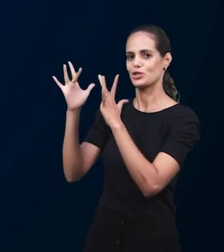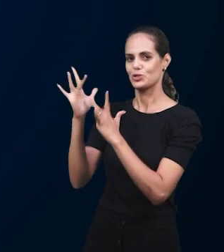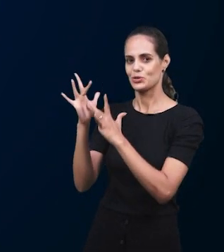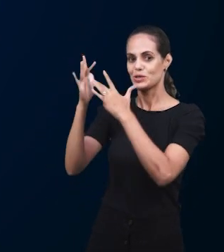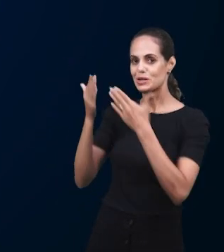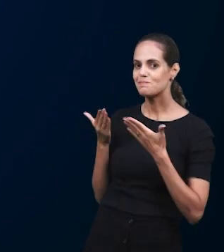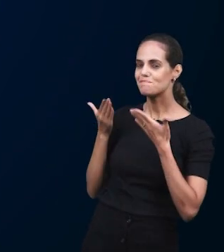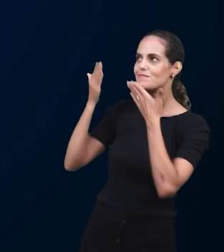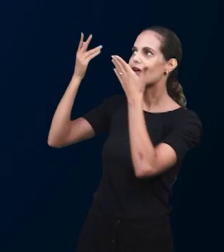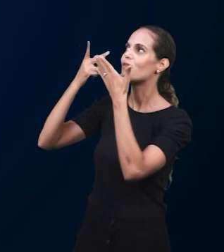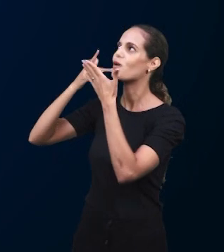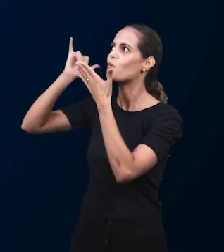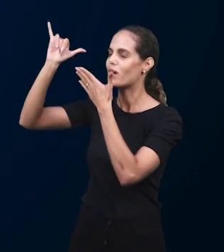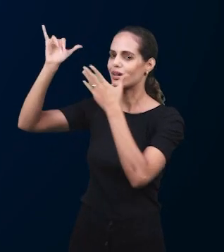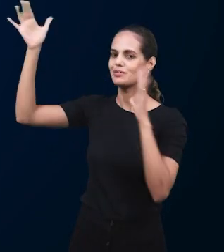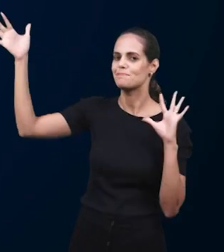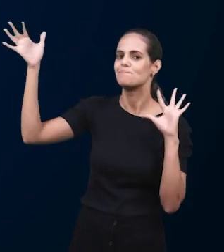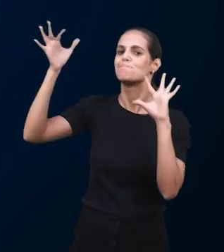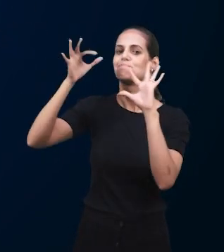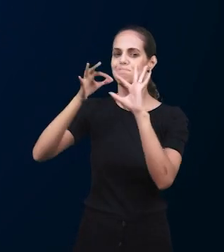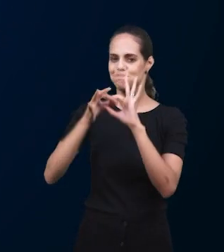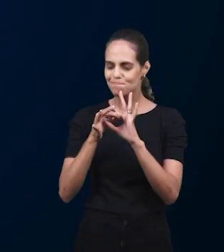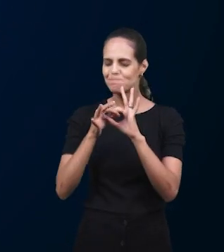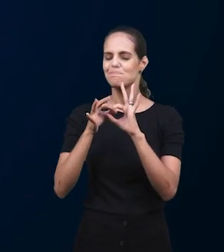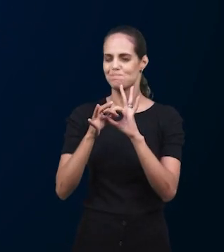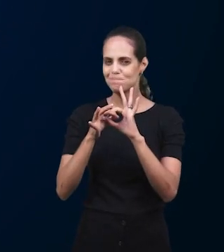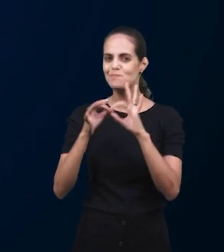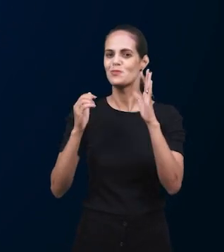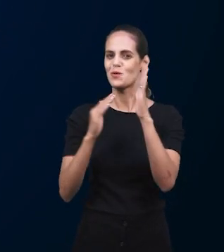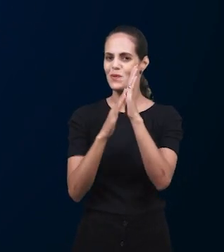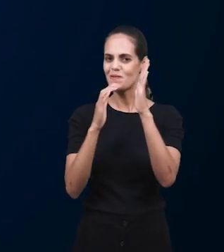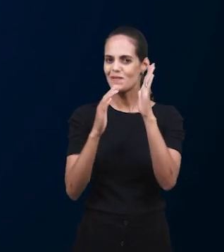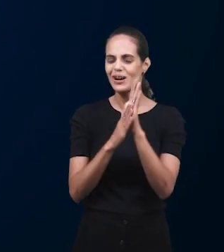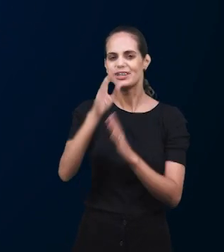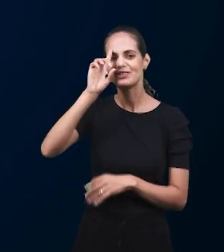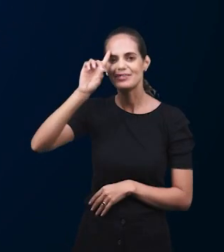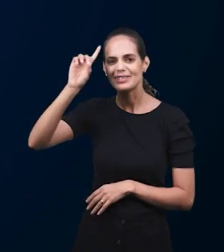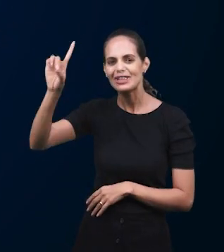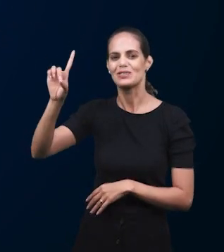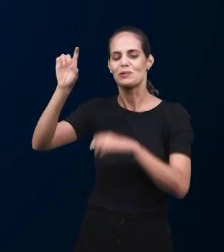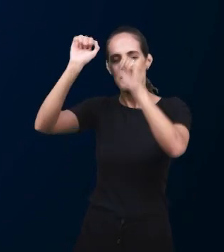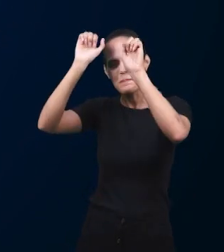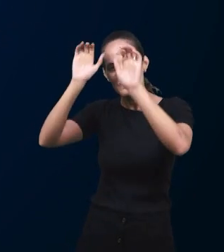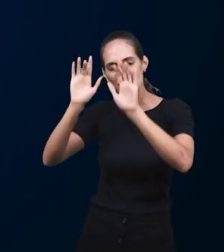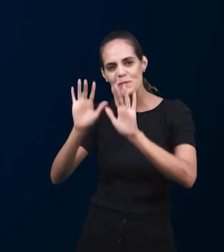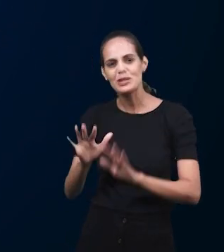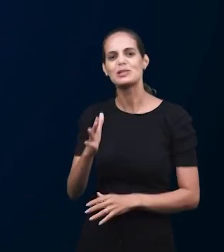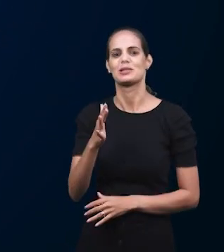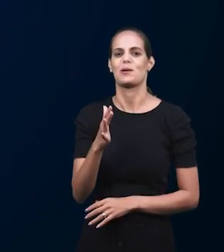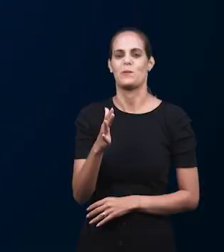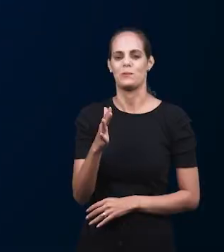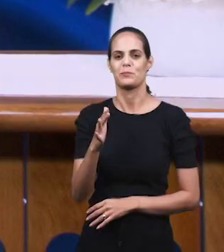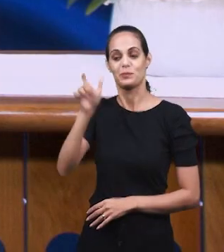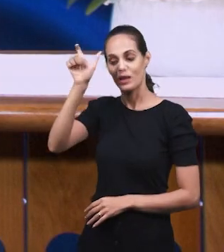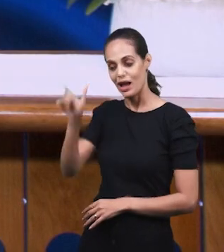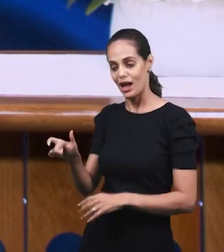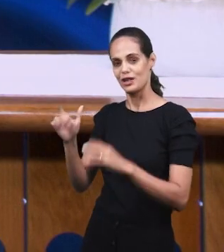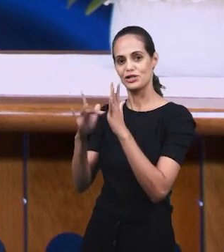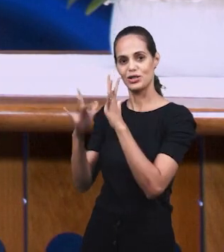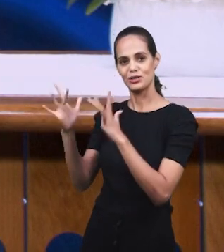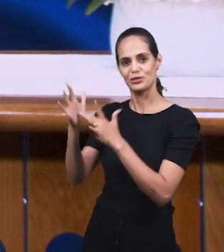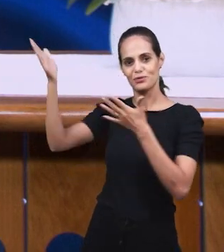в любой момент моей жизни. Мы славим Господу, ибо мы имеем эту привилегию, это благословение иметь этого